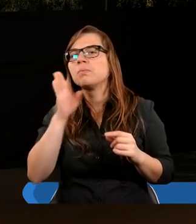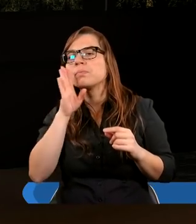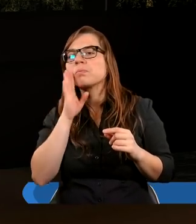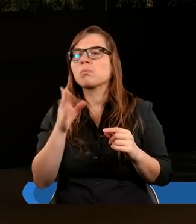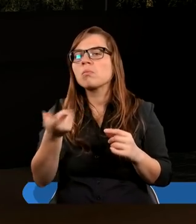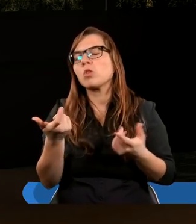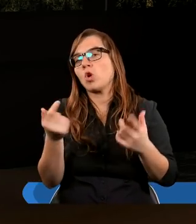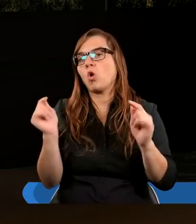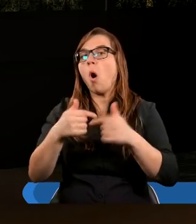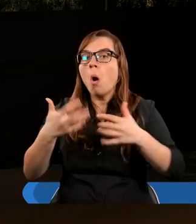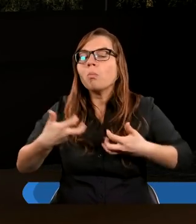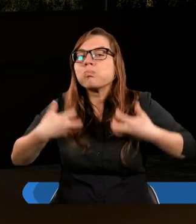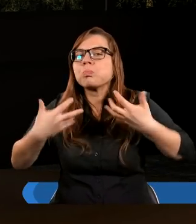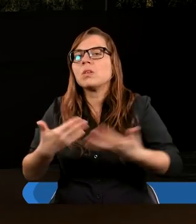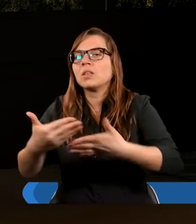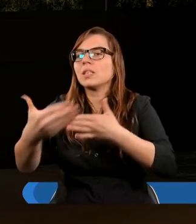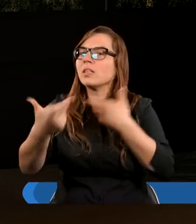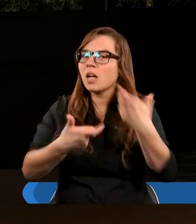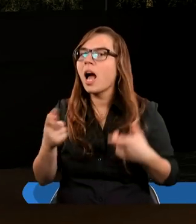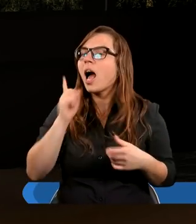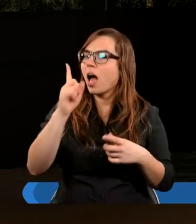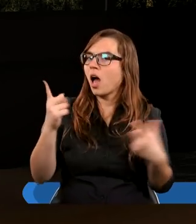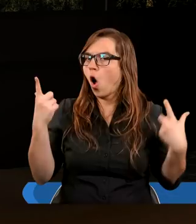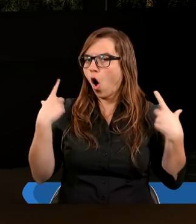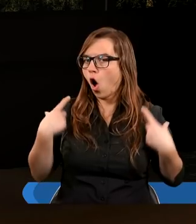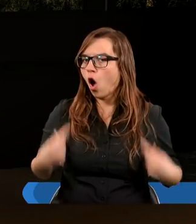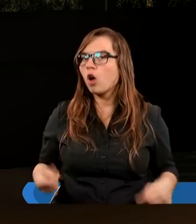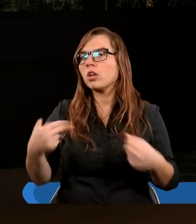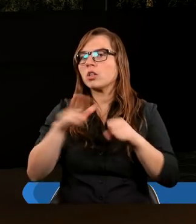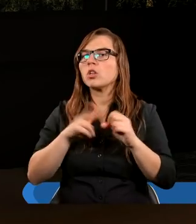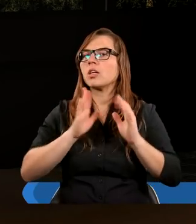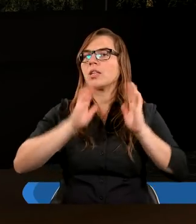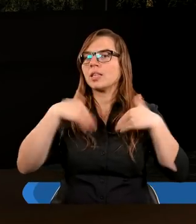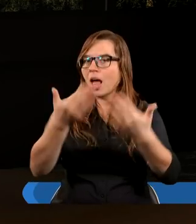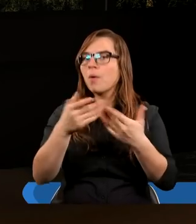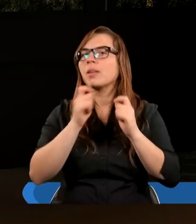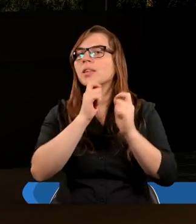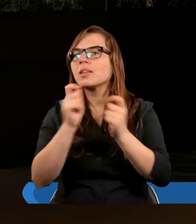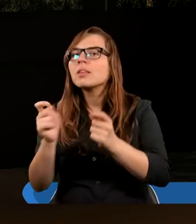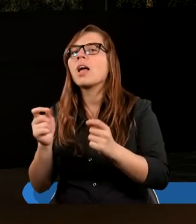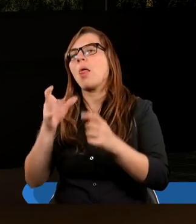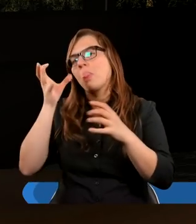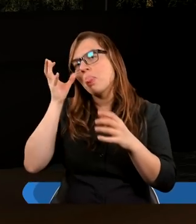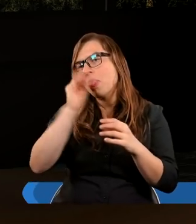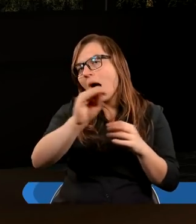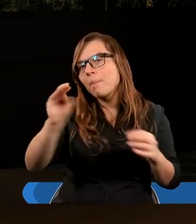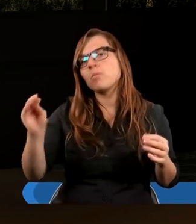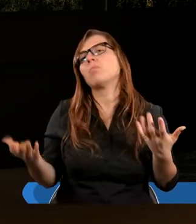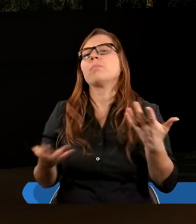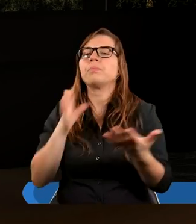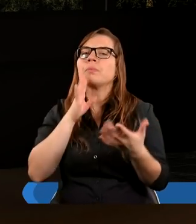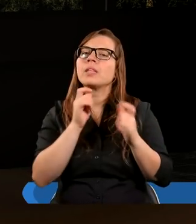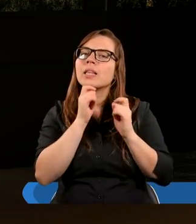podjudzali ten konflikt. Natomiast osoba, która dostała dar napominania czy właśnie